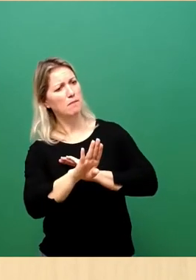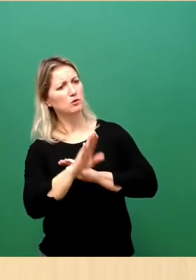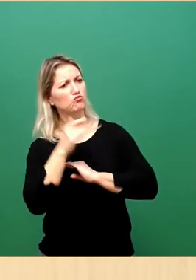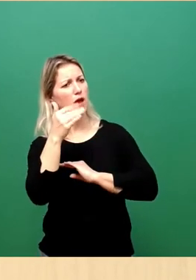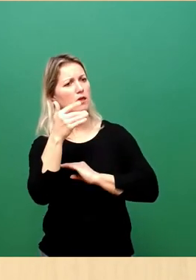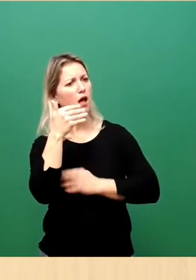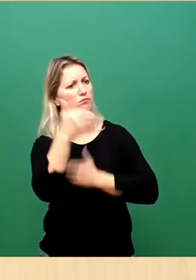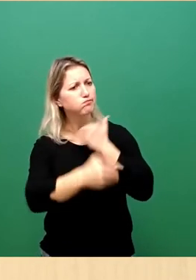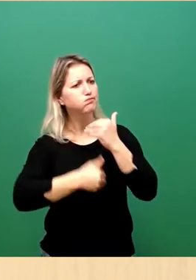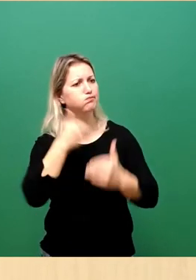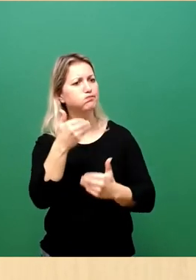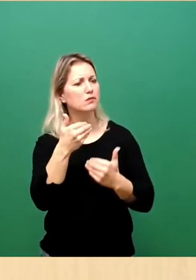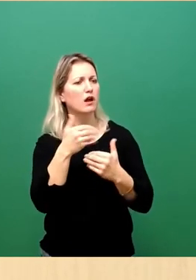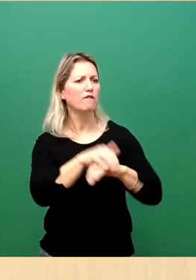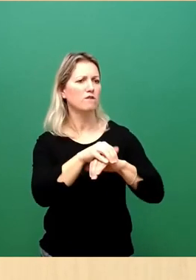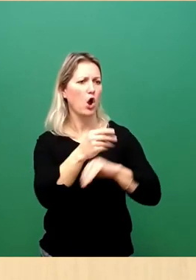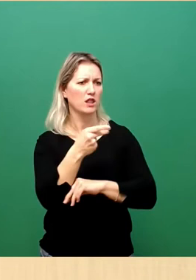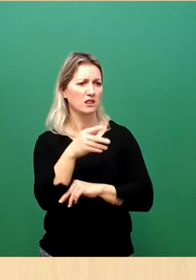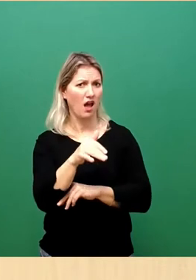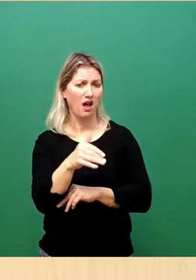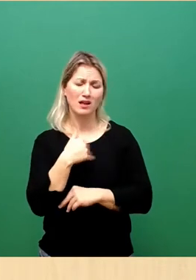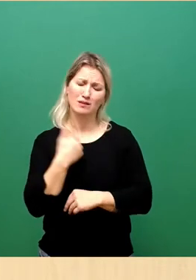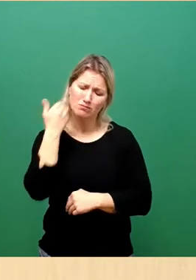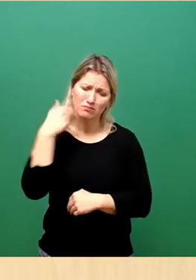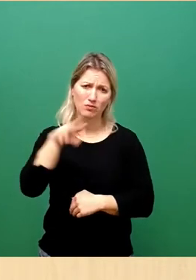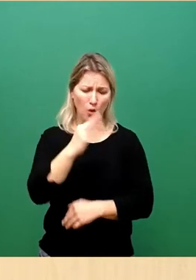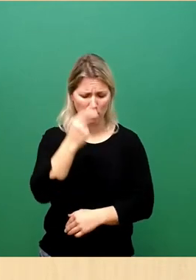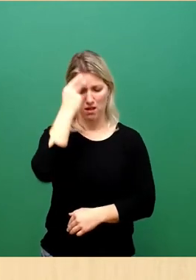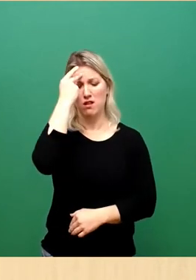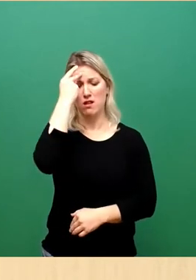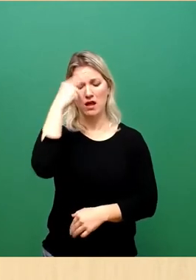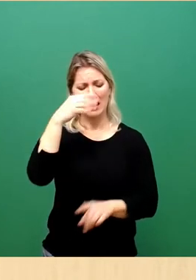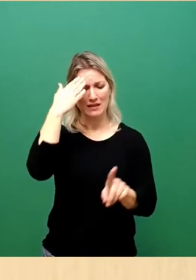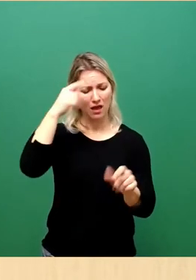Denken Sie bitte kurz nach. Ich bin sicher, dass jeder führt mindestens ein gutes Beispiel dazu ein.